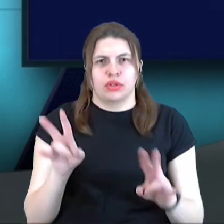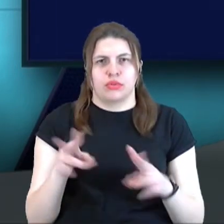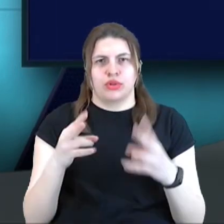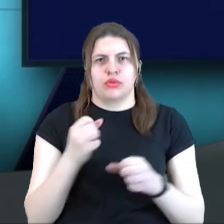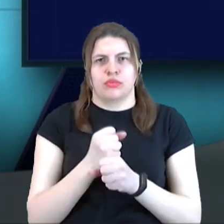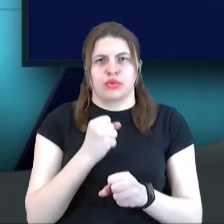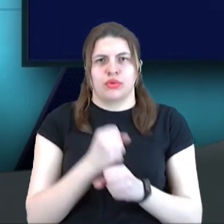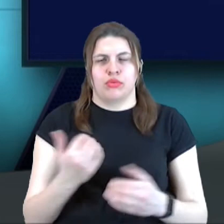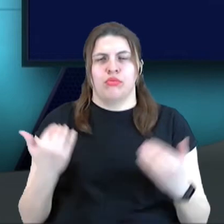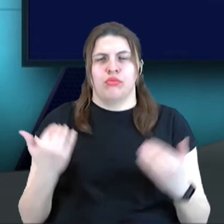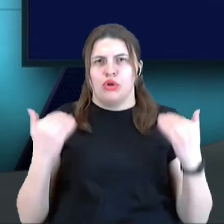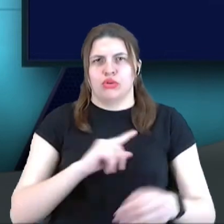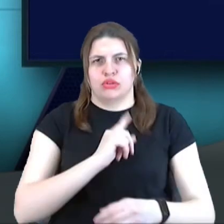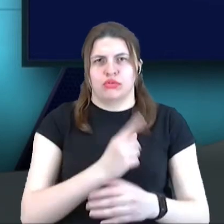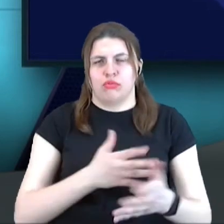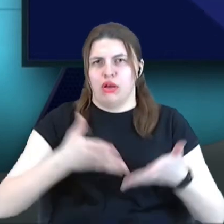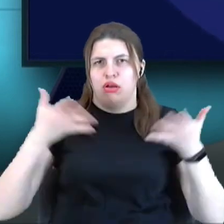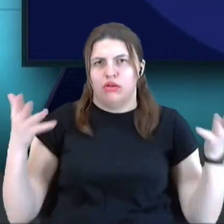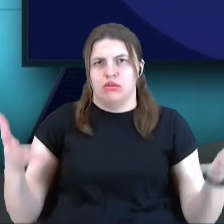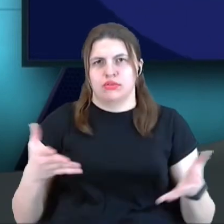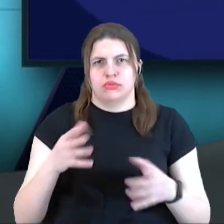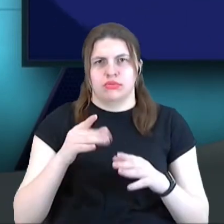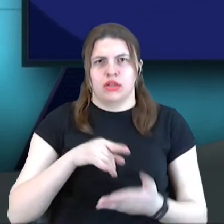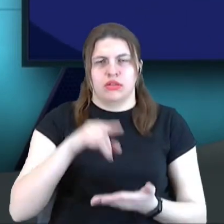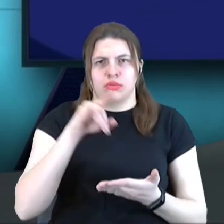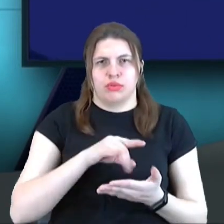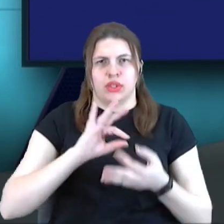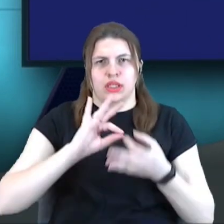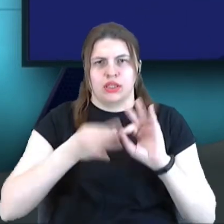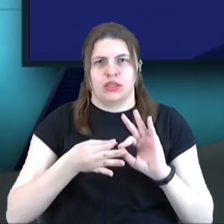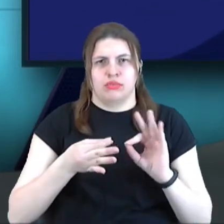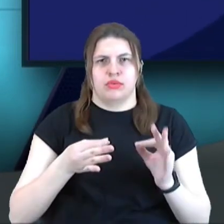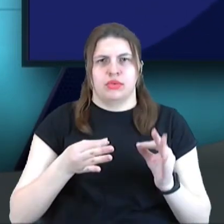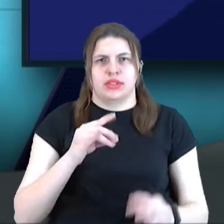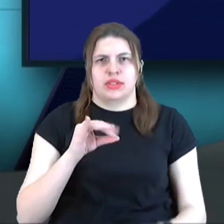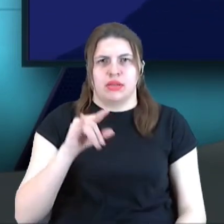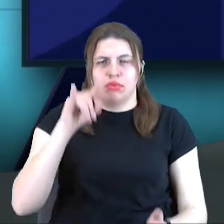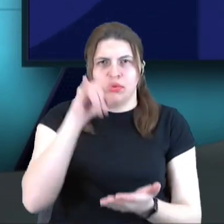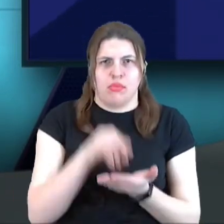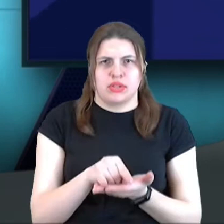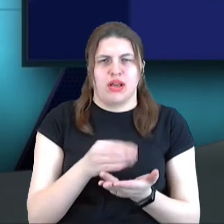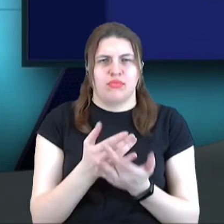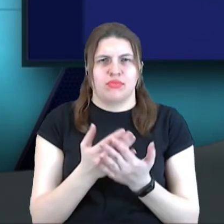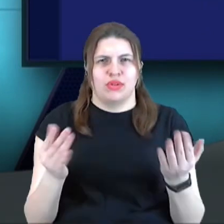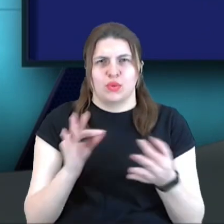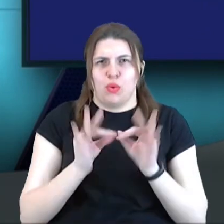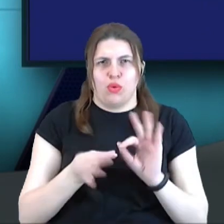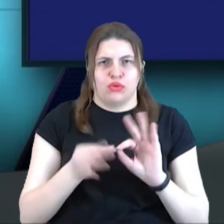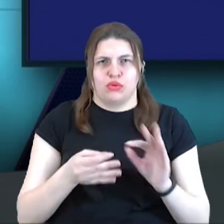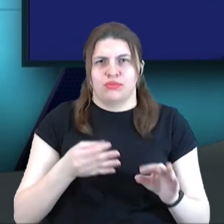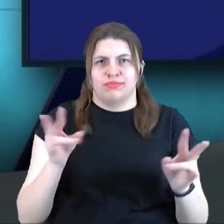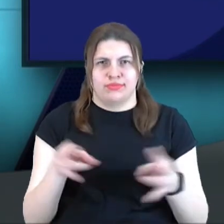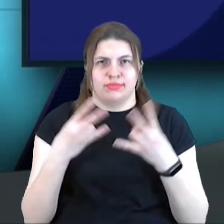аеропорт з якимись складними системами заходу на посадку і все таке інше. Краще ось